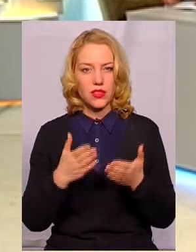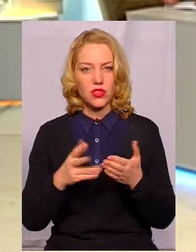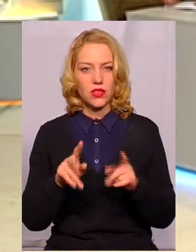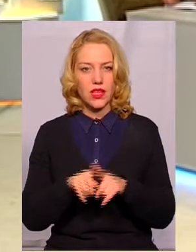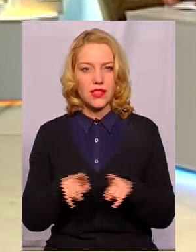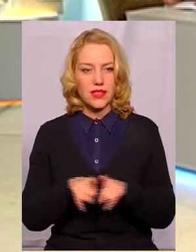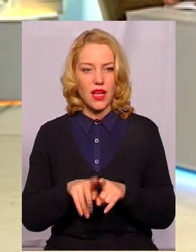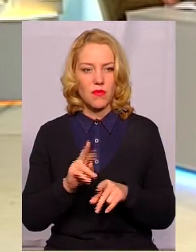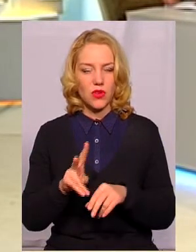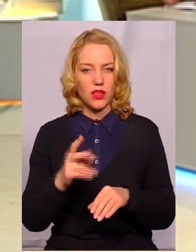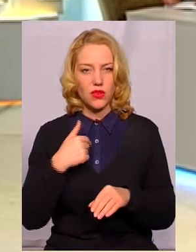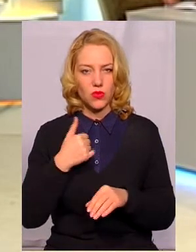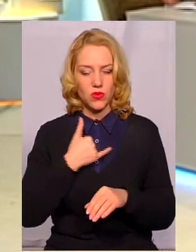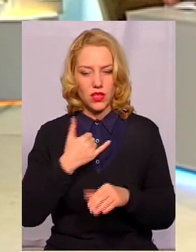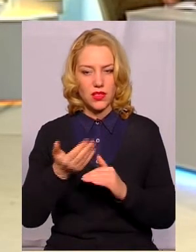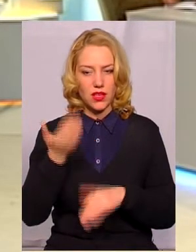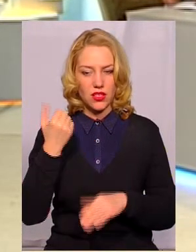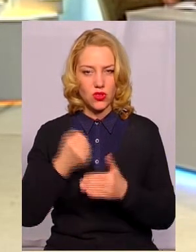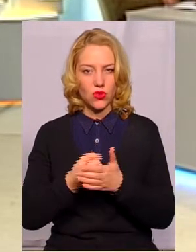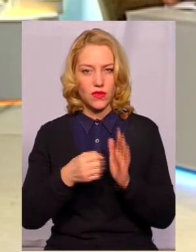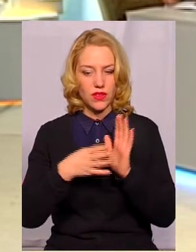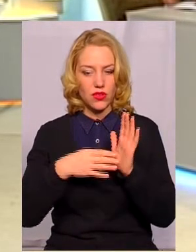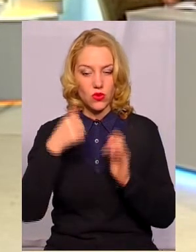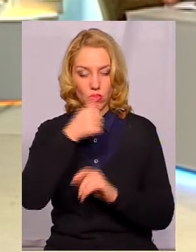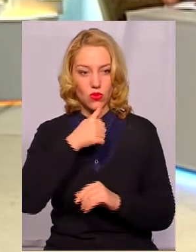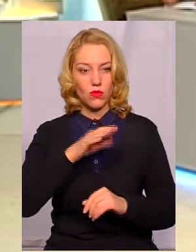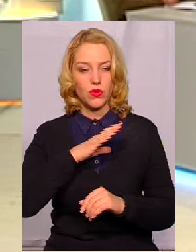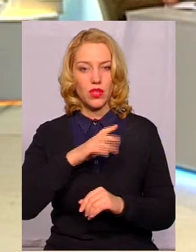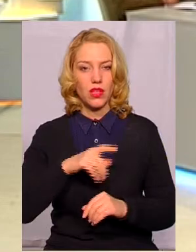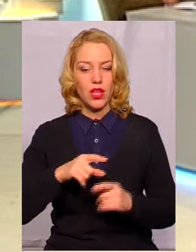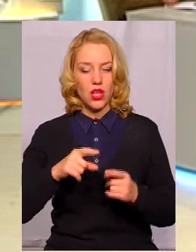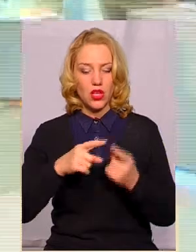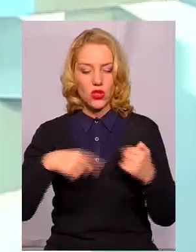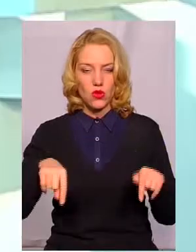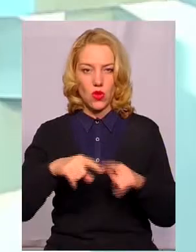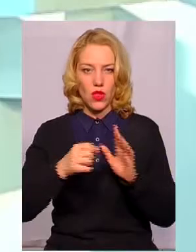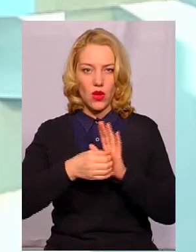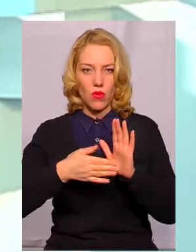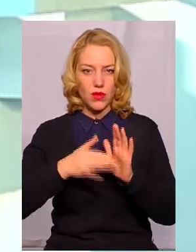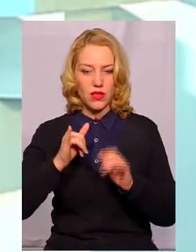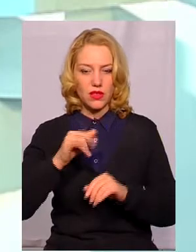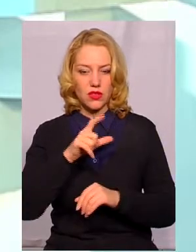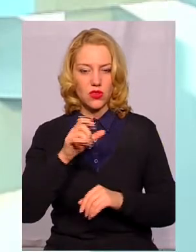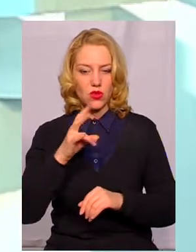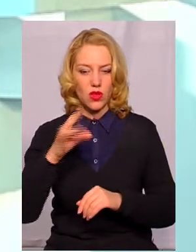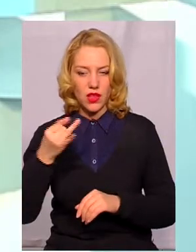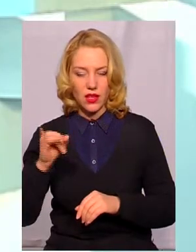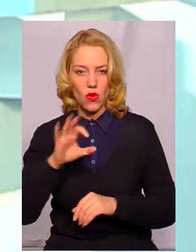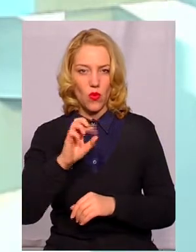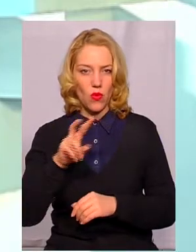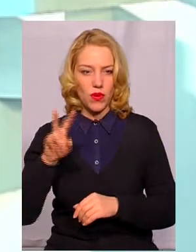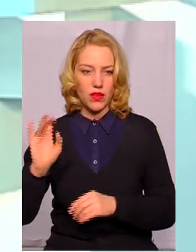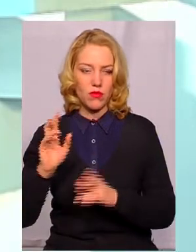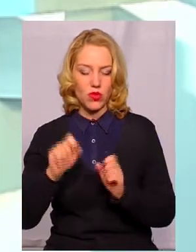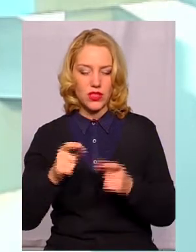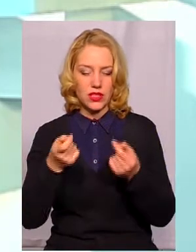так само, як раніше у нас до 2019 року було зонний облік, тобто підприємство зможе здешевшити вартість